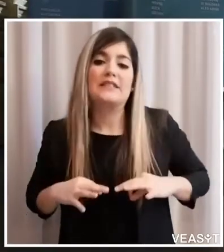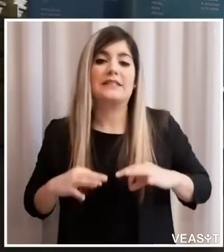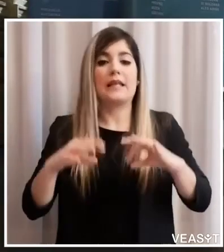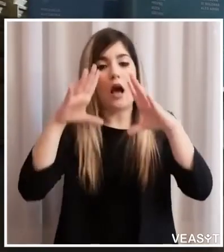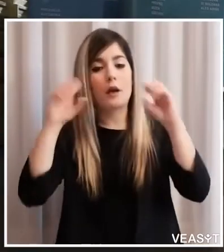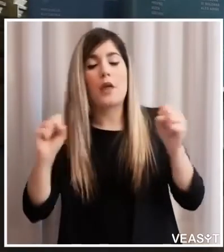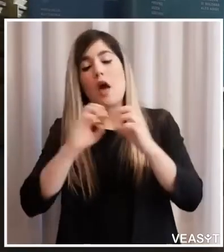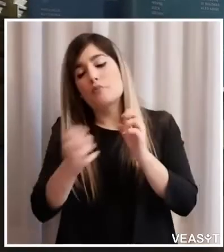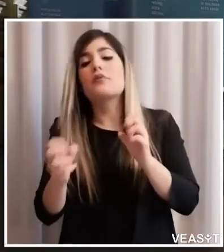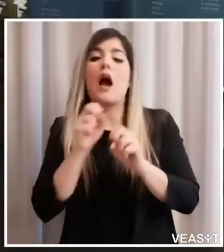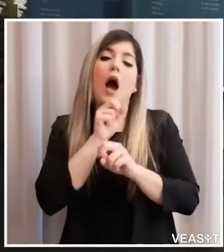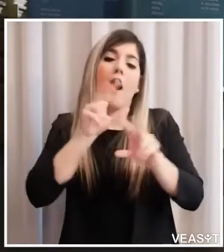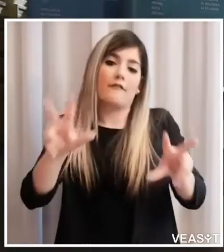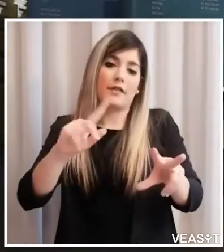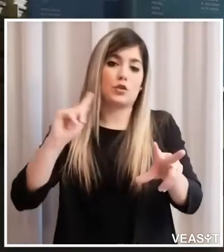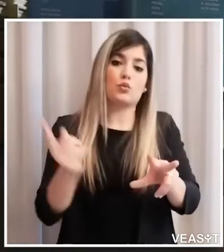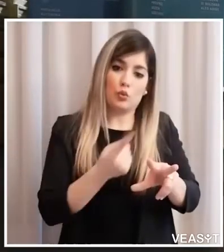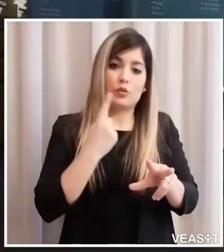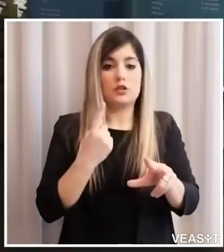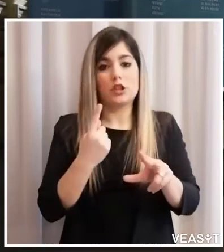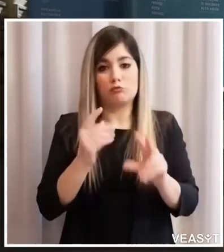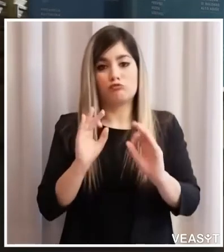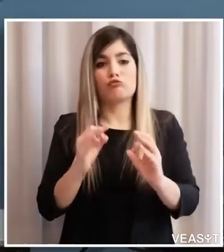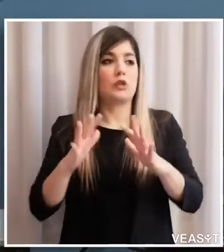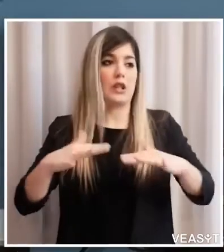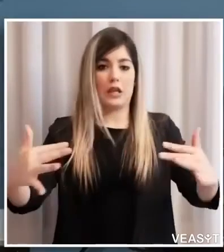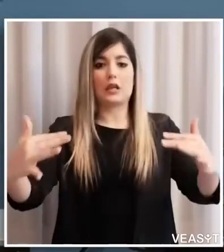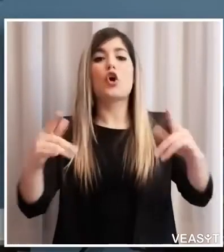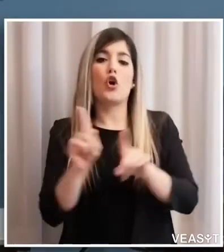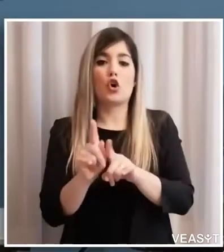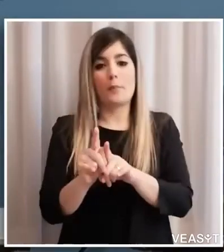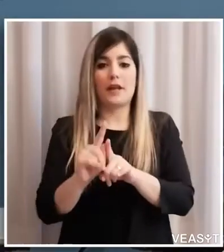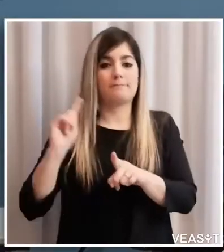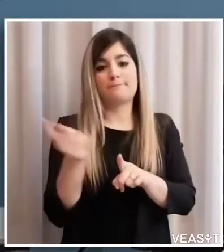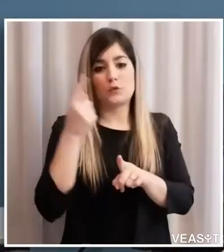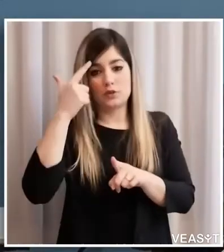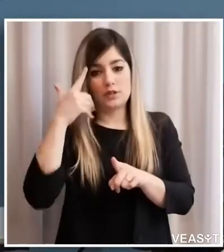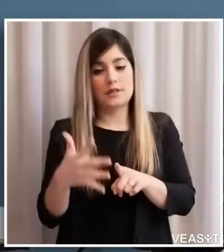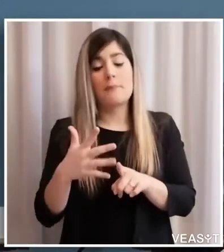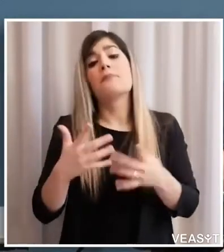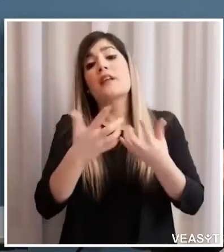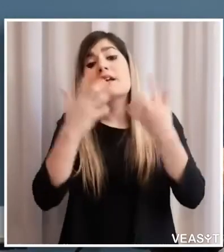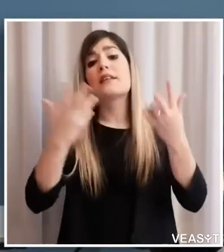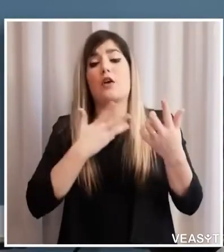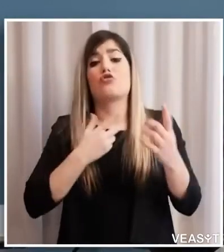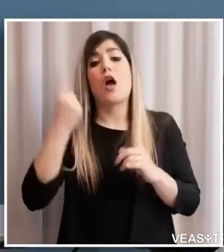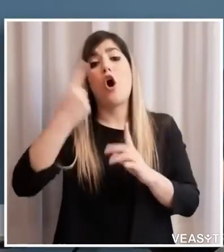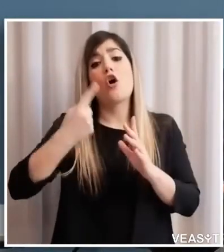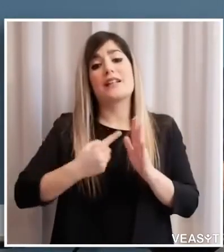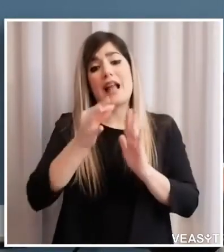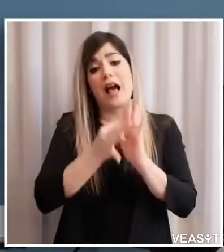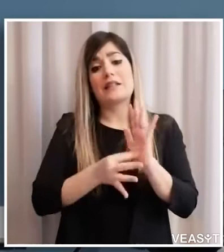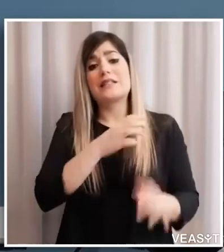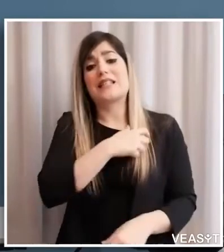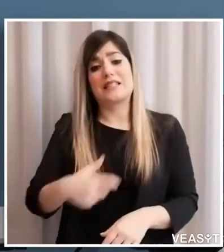ovviamente sempre poi ci sono le ordinanze dei sindaci in deroghe che vanno rispatate anche